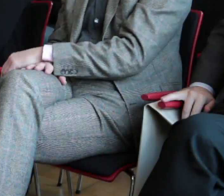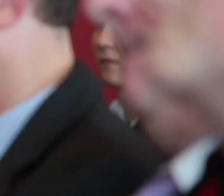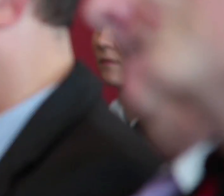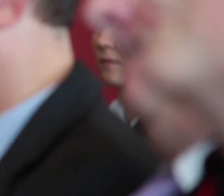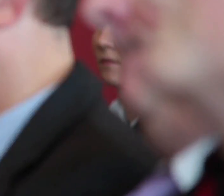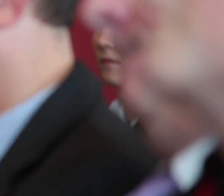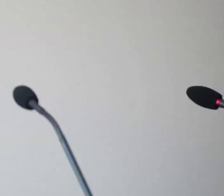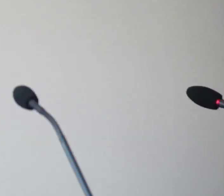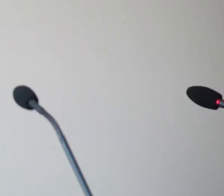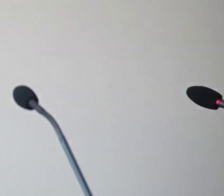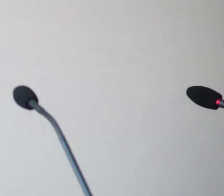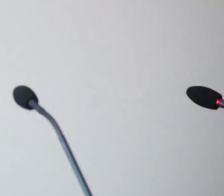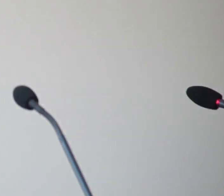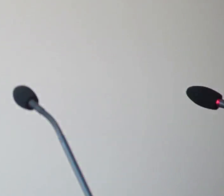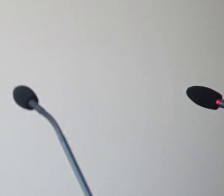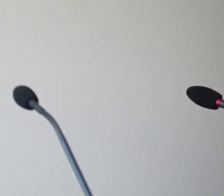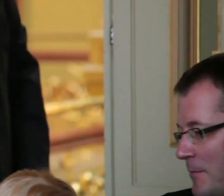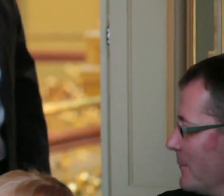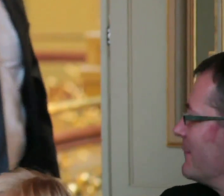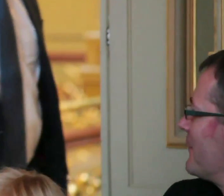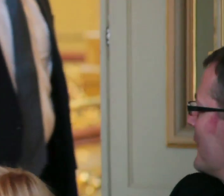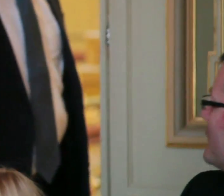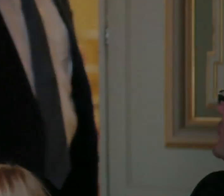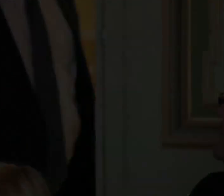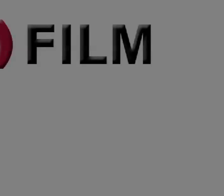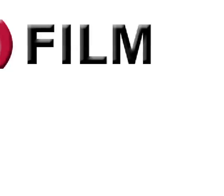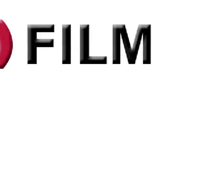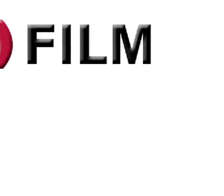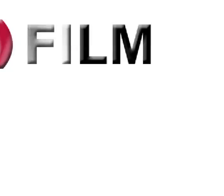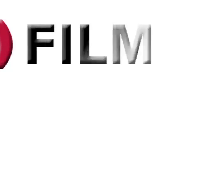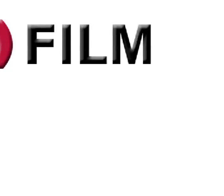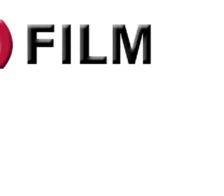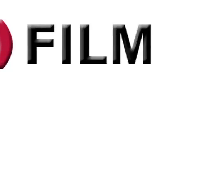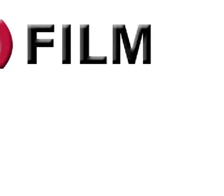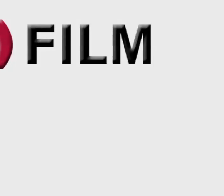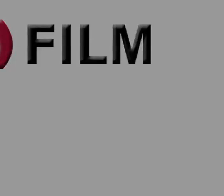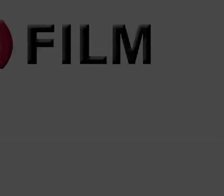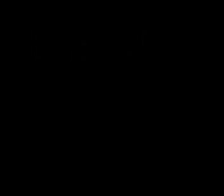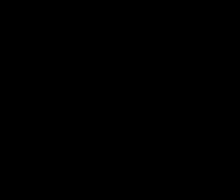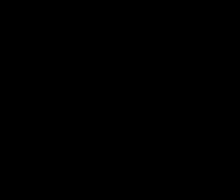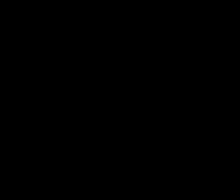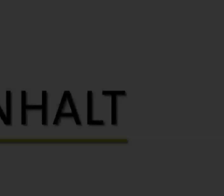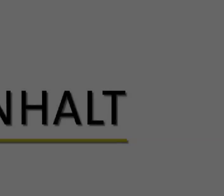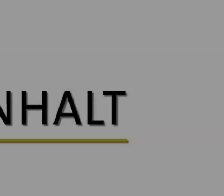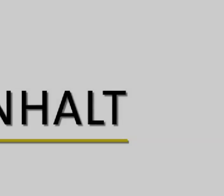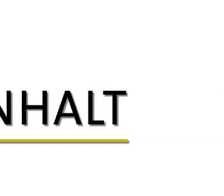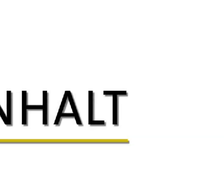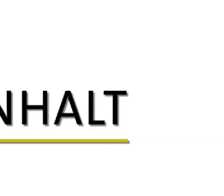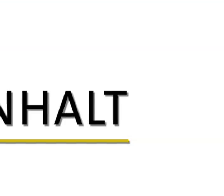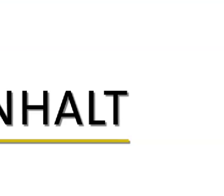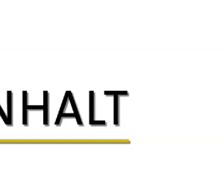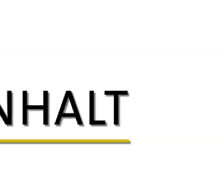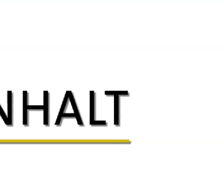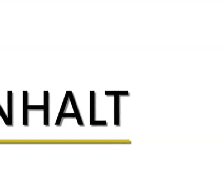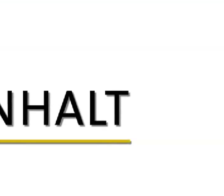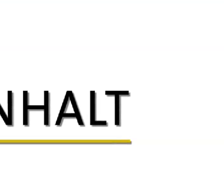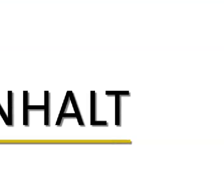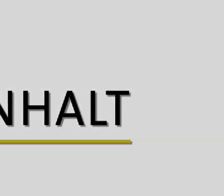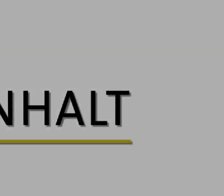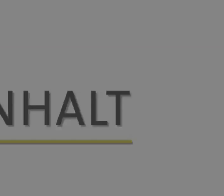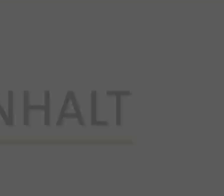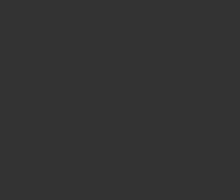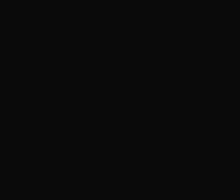freue